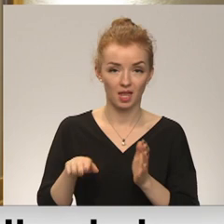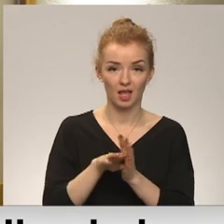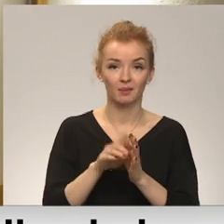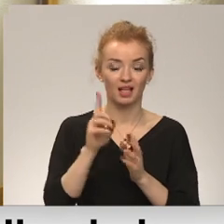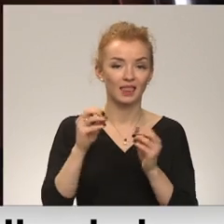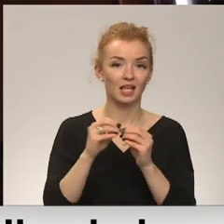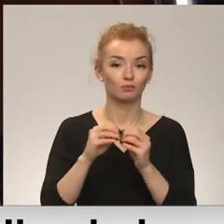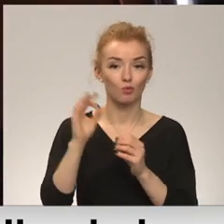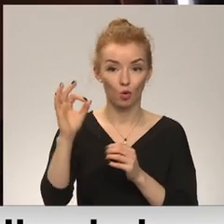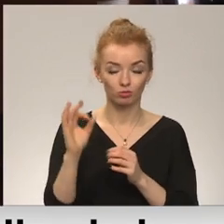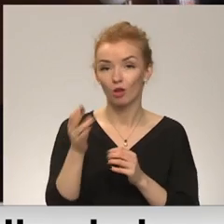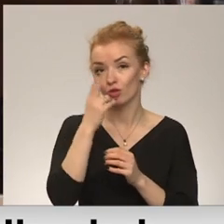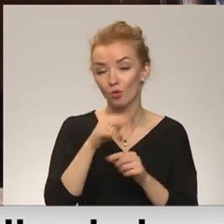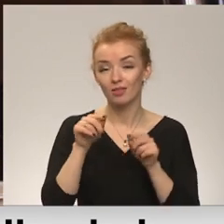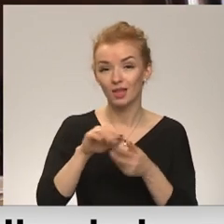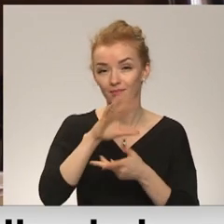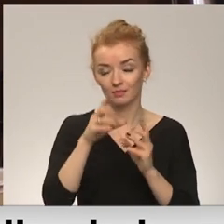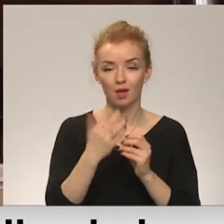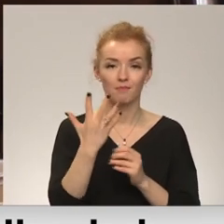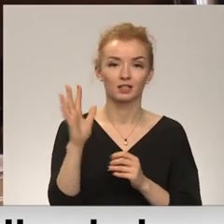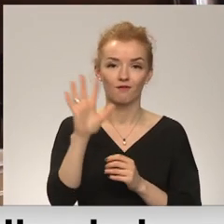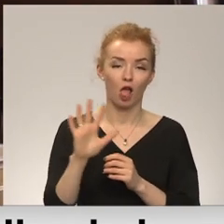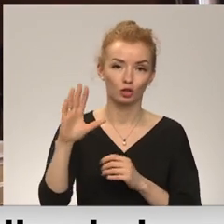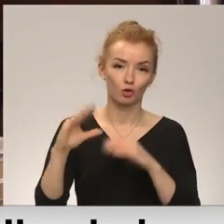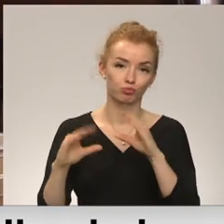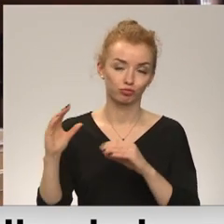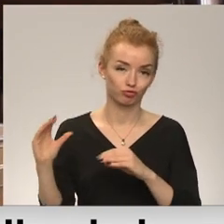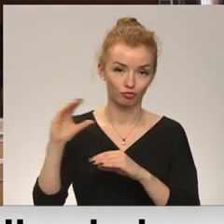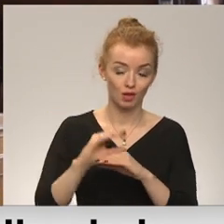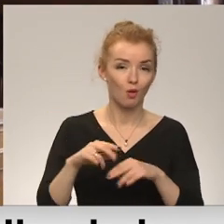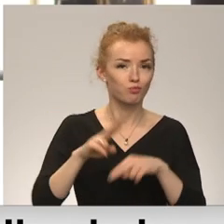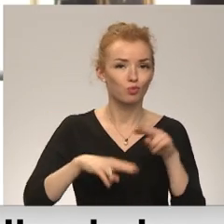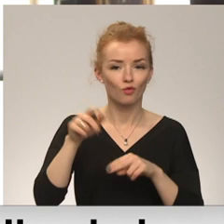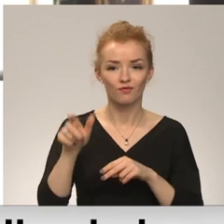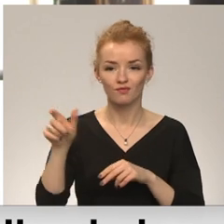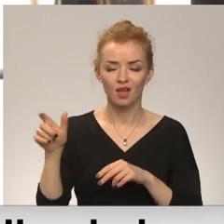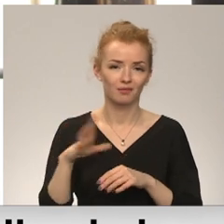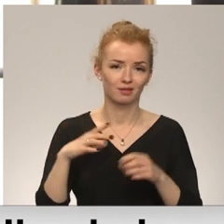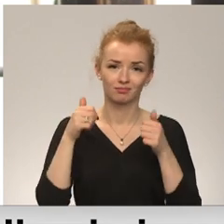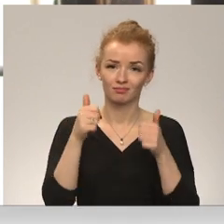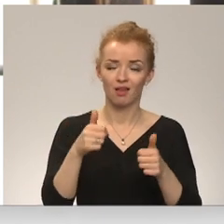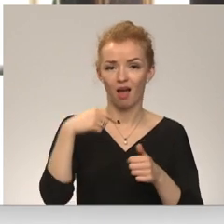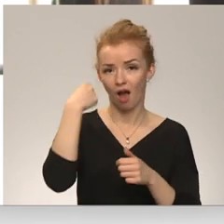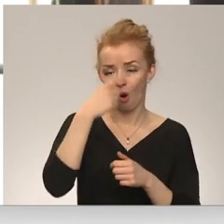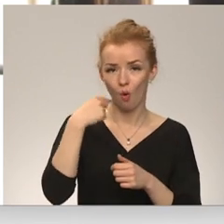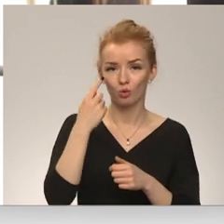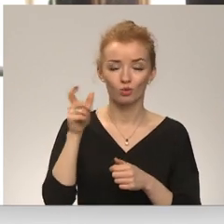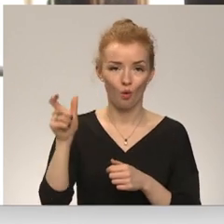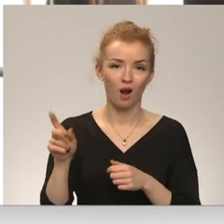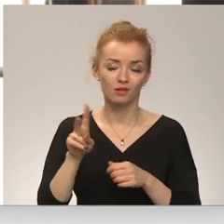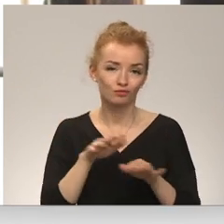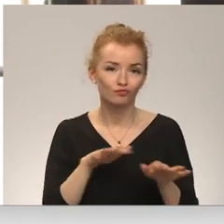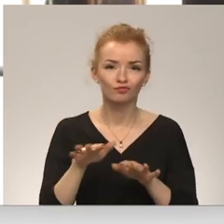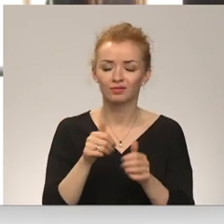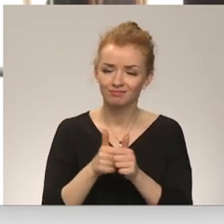10%, no kuriem tāpat tie pieci ir valsts budžeta finansēs. Arī būnieki bija ļoti labi, arī projekta autors ināra caunīte ir bijusi